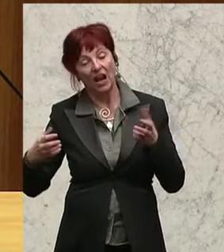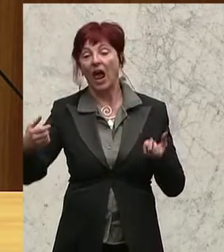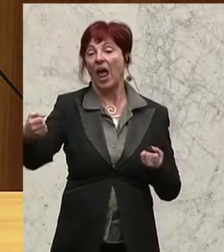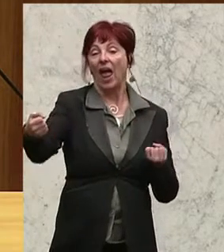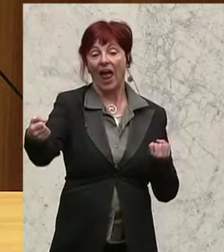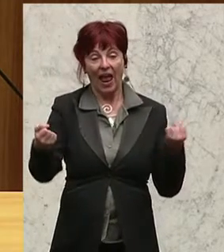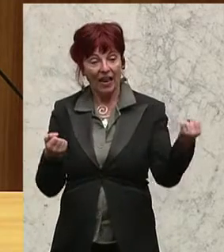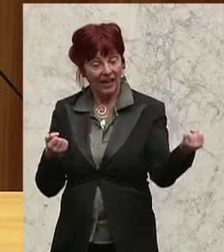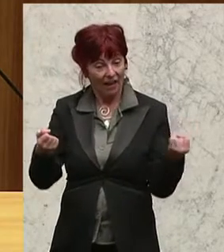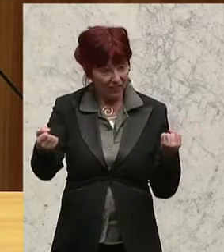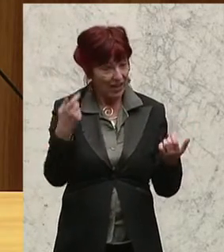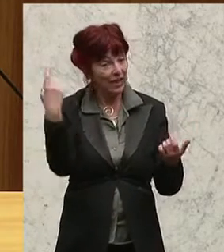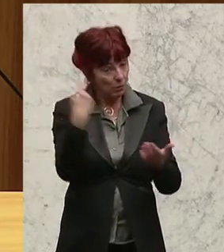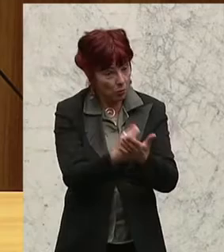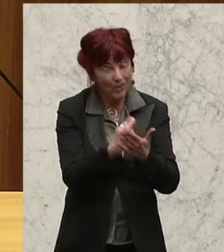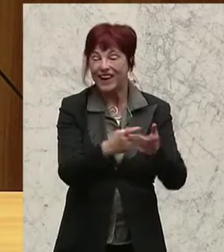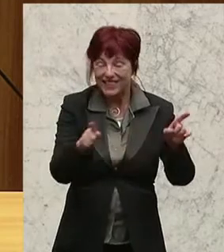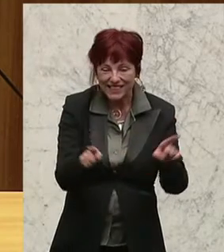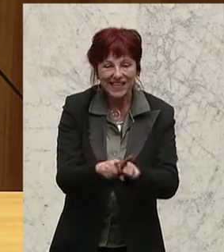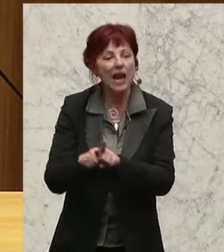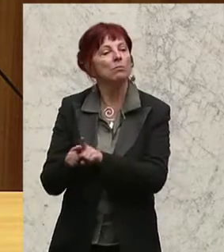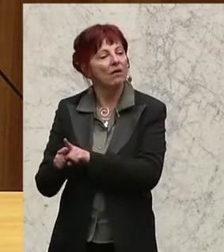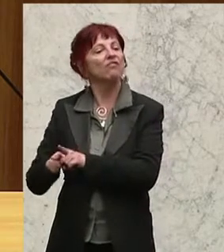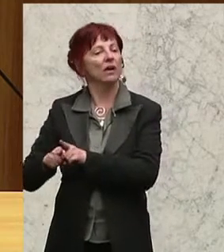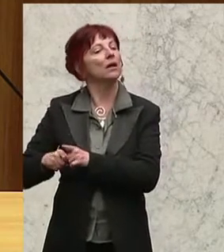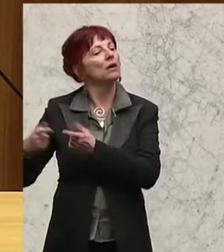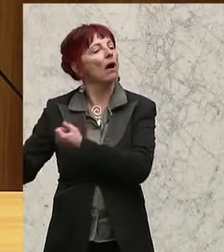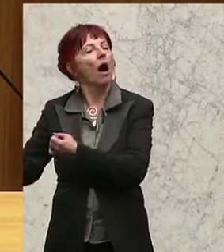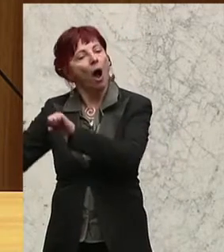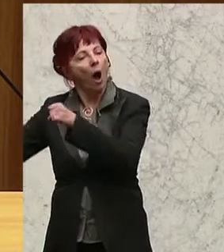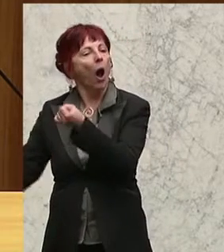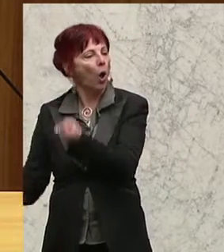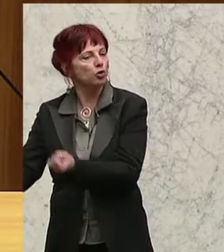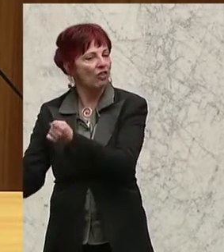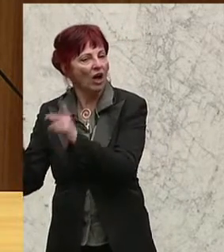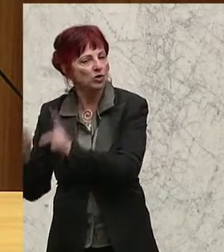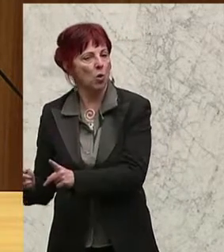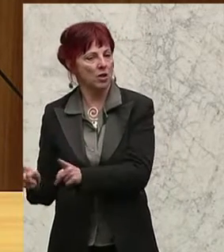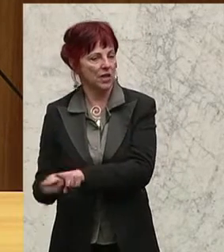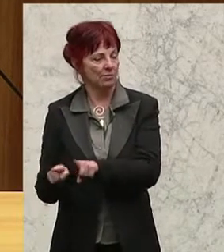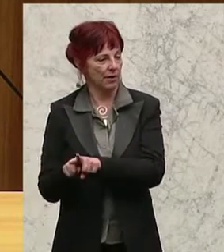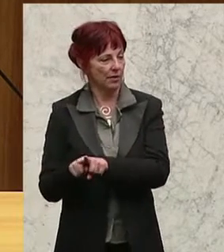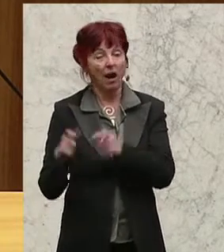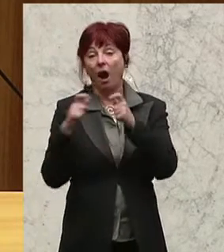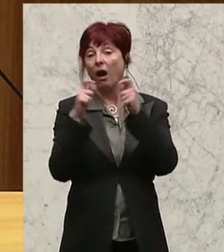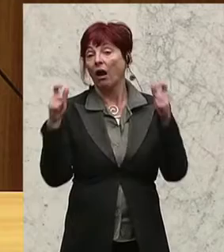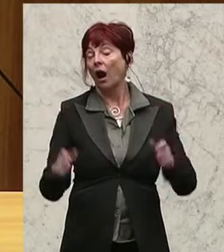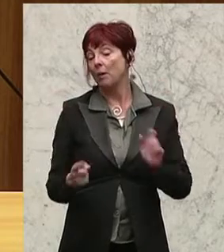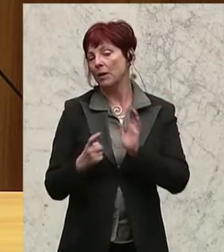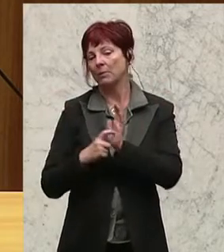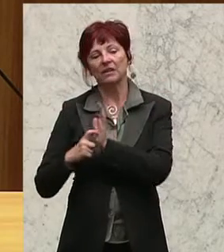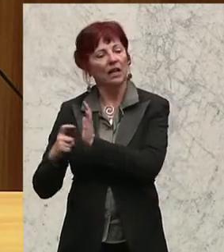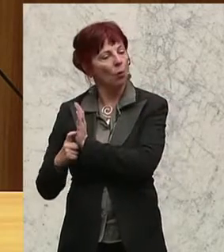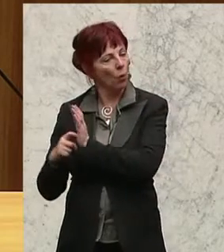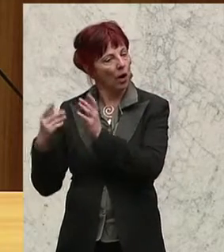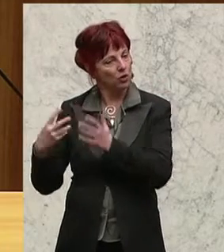Personenkraftwagen sein. Diese schreibt Rahmenbedingungen vor, sollten sich Mitgliedstaaten dazu entscheiden, Vignetten